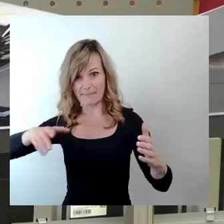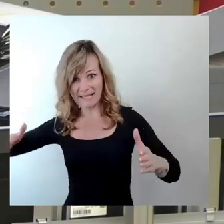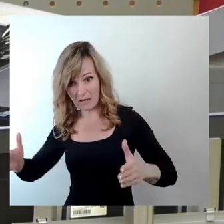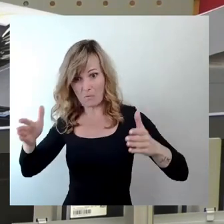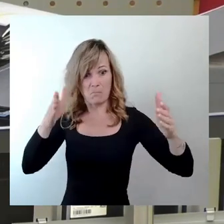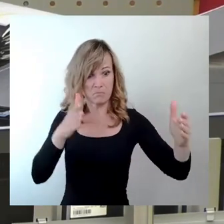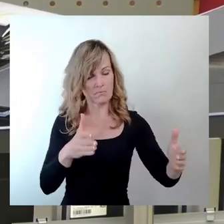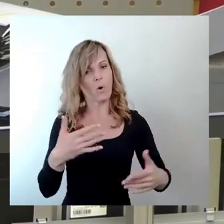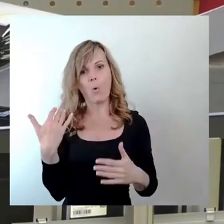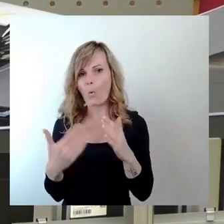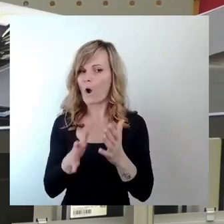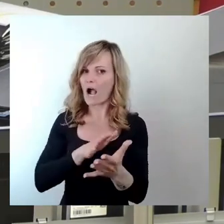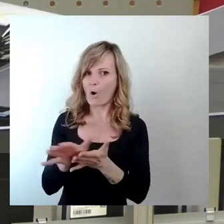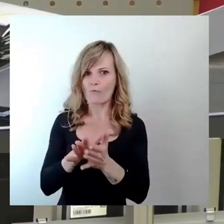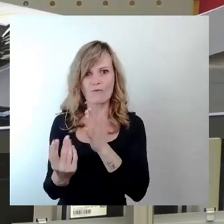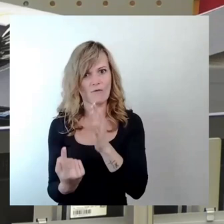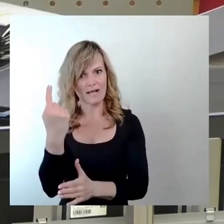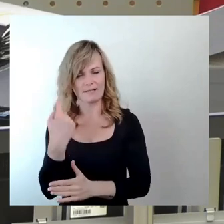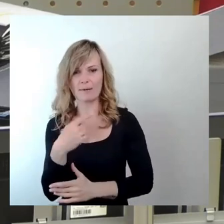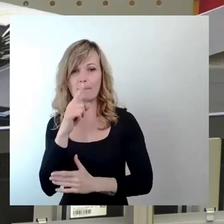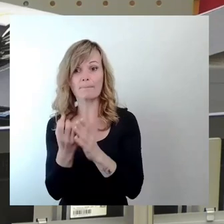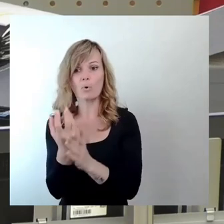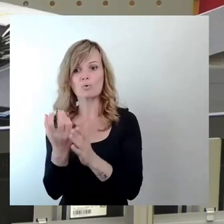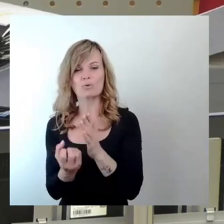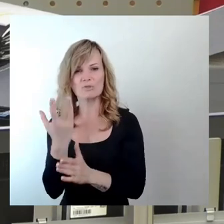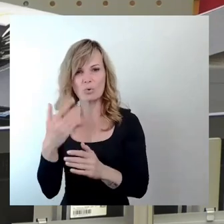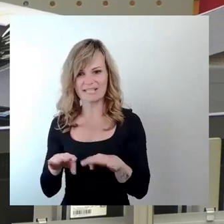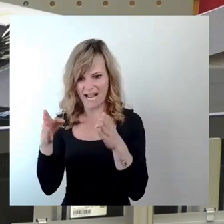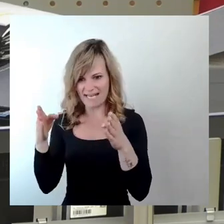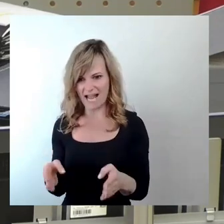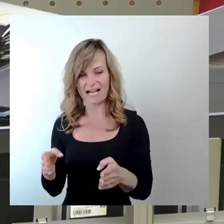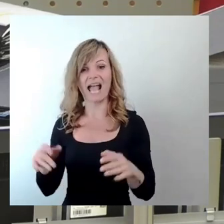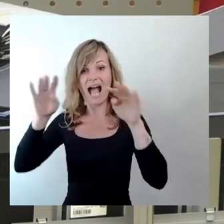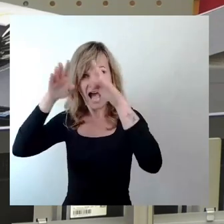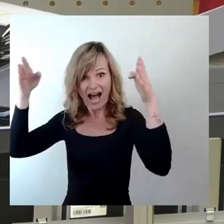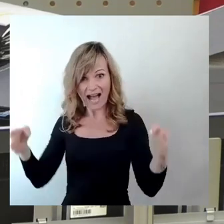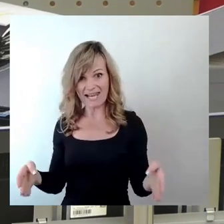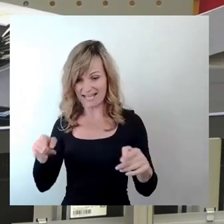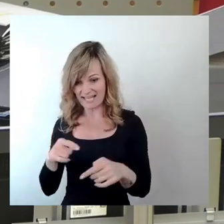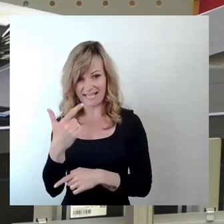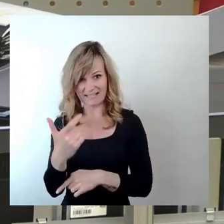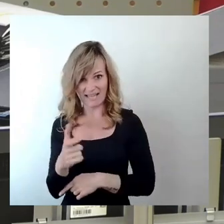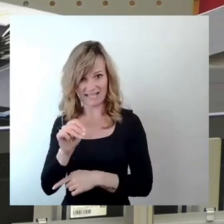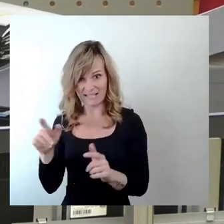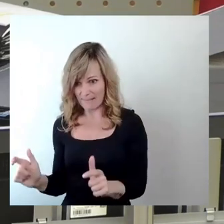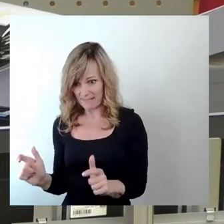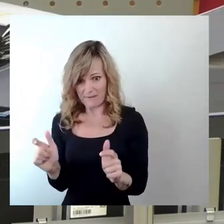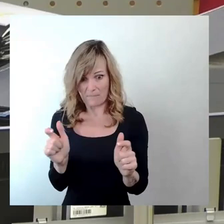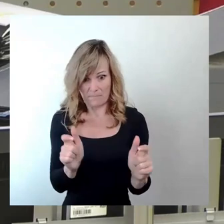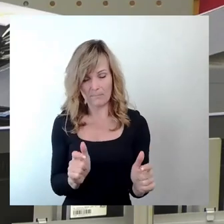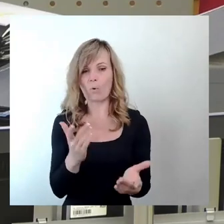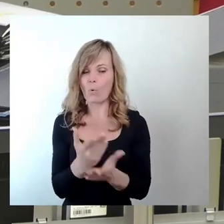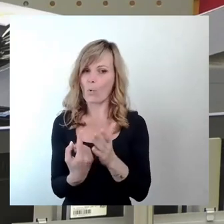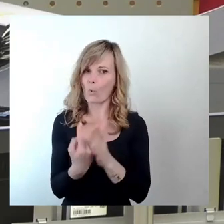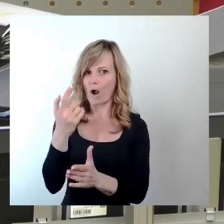Wenn Sie eine Produktionsanlage innerhalb einer Produktionshalle mal um 20 Meter vor Rücken, haben Sie da schon einen Riesenaufriss. Bei so einer Anlage wurde